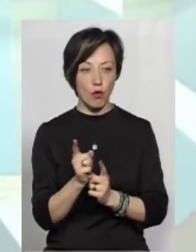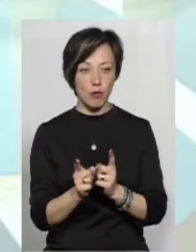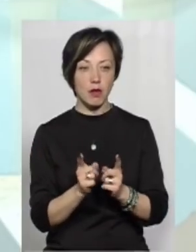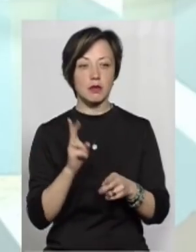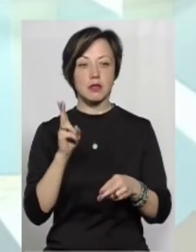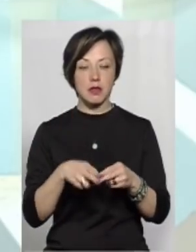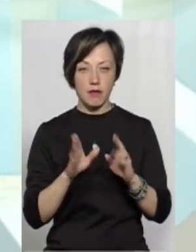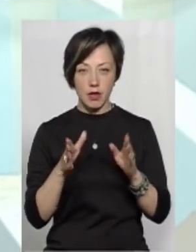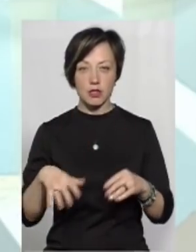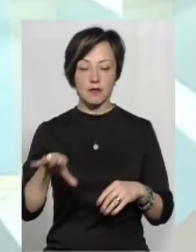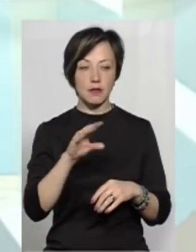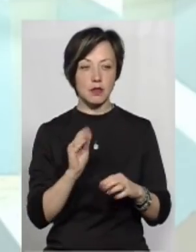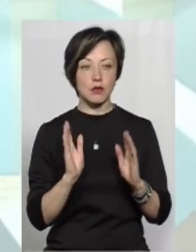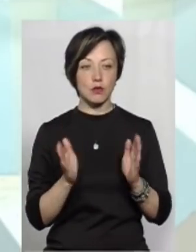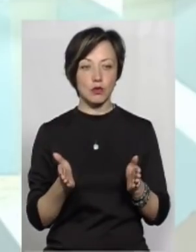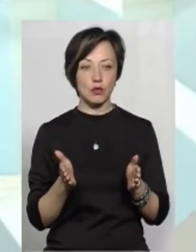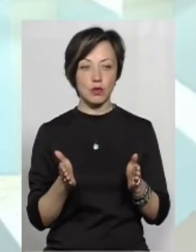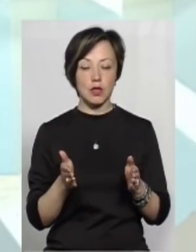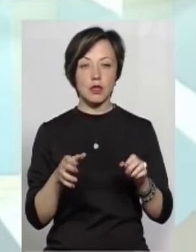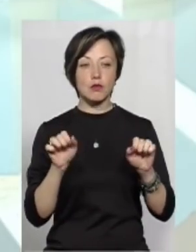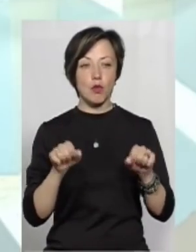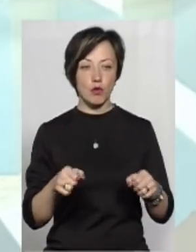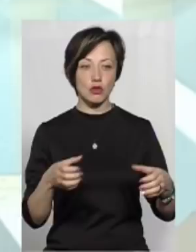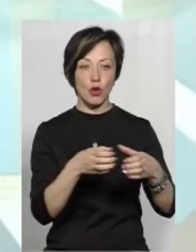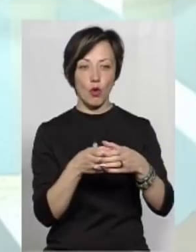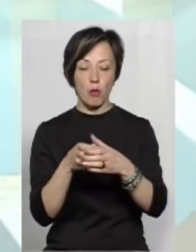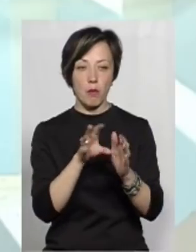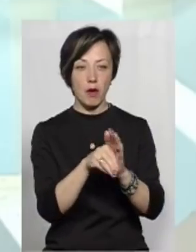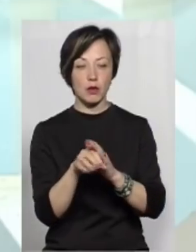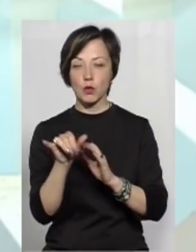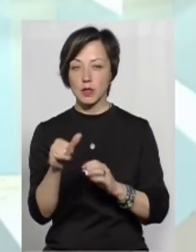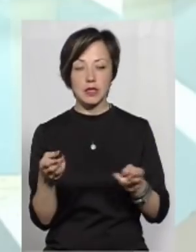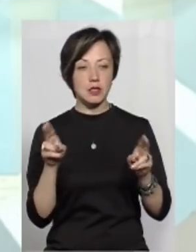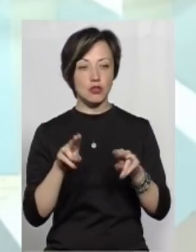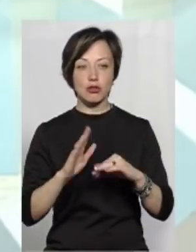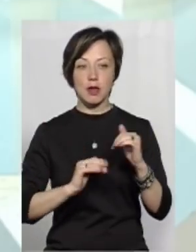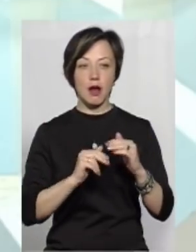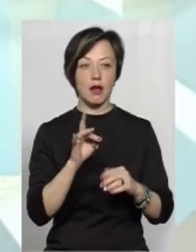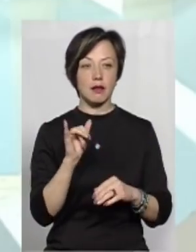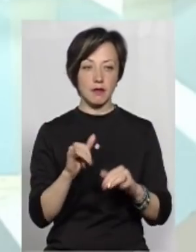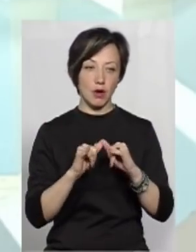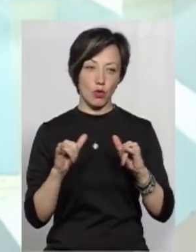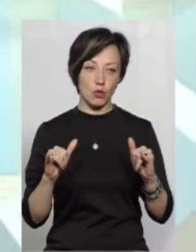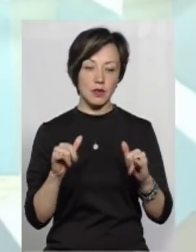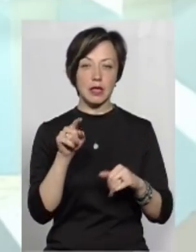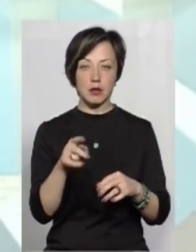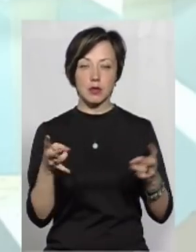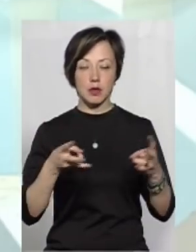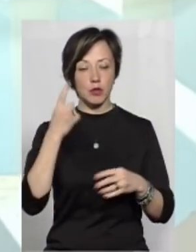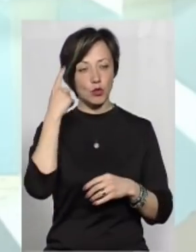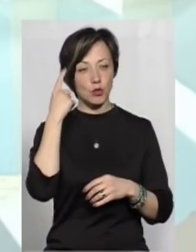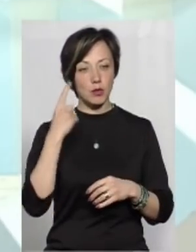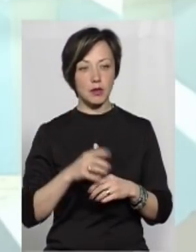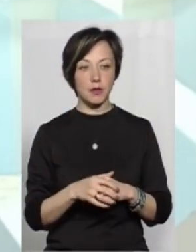все одно завершиться, і всі будуть в спроможних громадах, у них не залишиться кадрів для розвитку. От їм треба